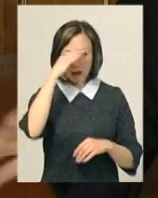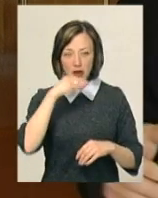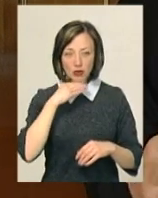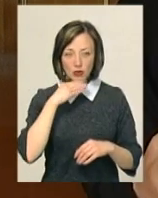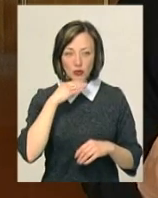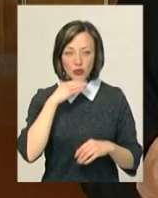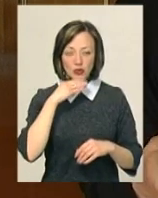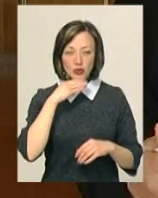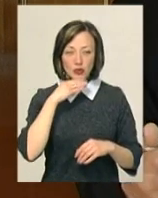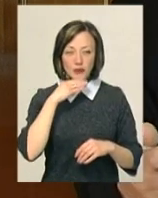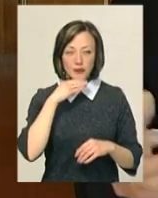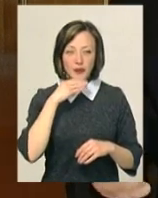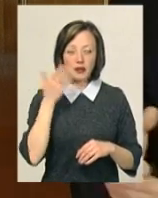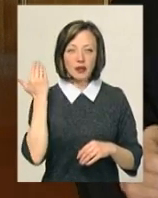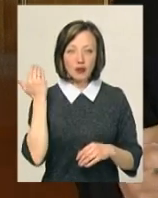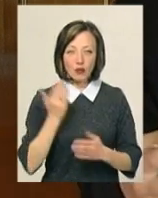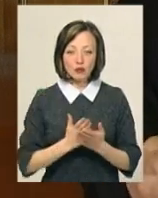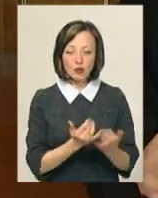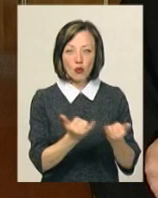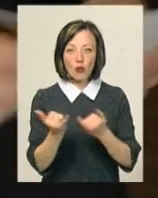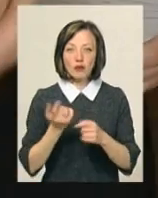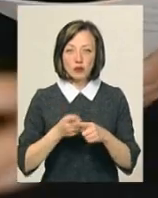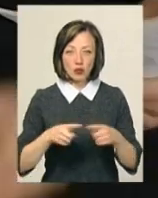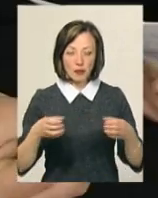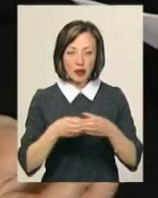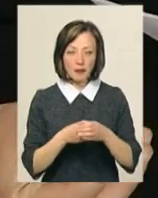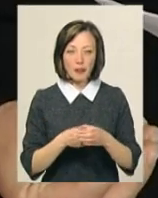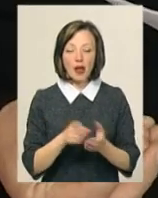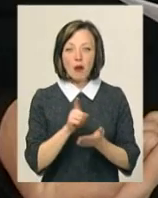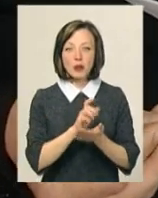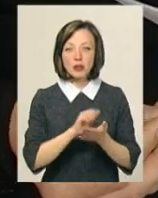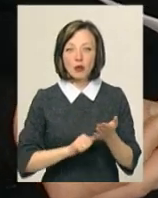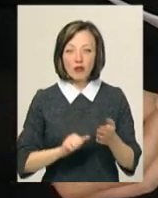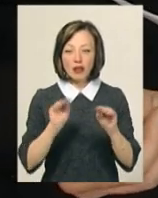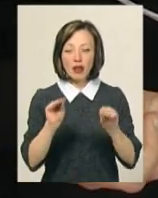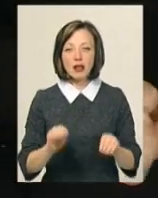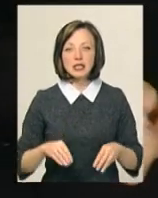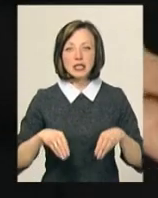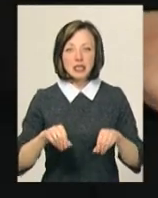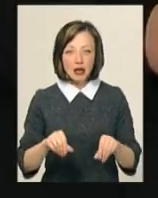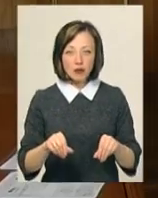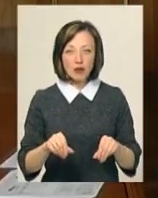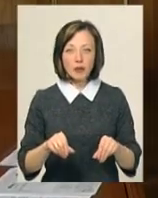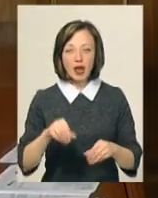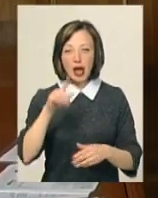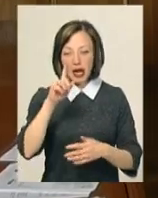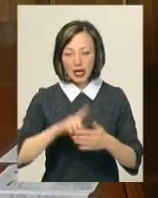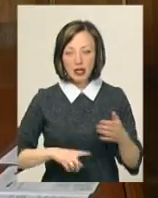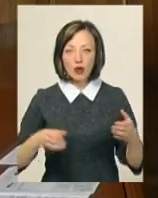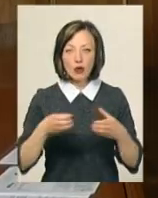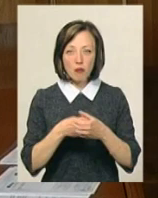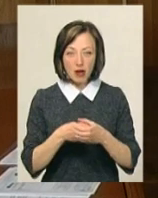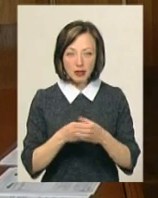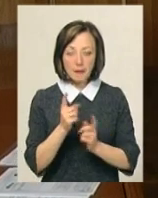який тоді обслуговував дану парафію. Податкову декларацію за землю, як розповів отець Олександр, релігійна громада, яку